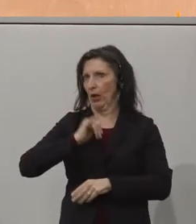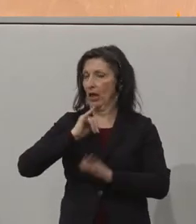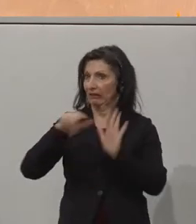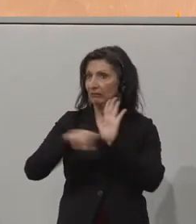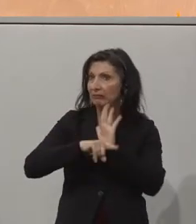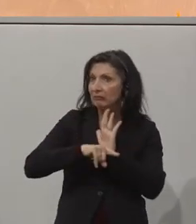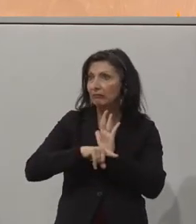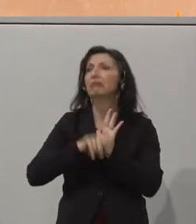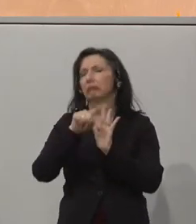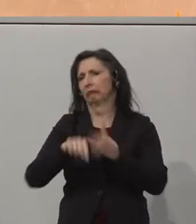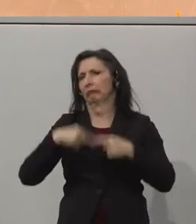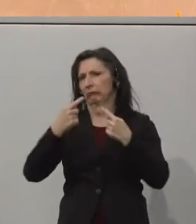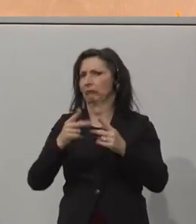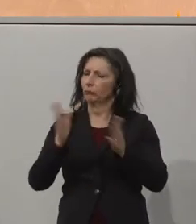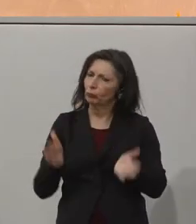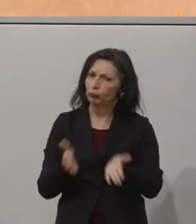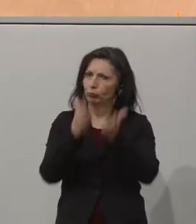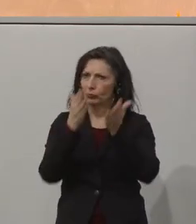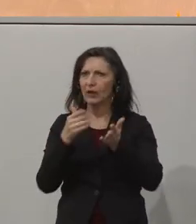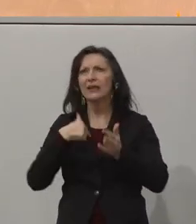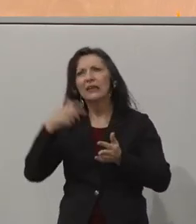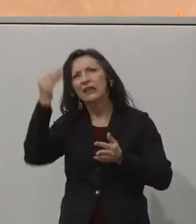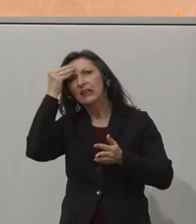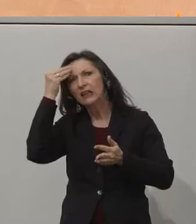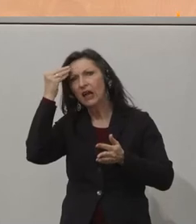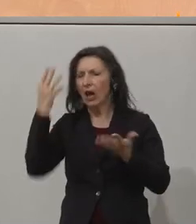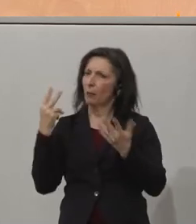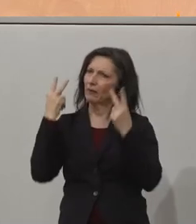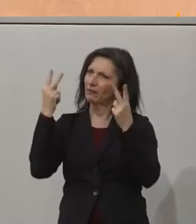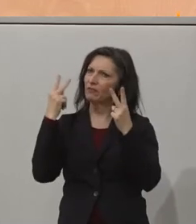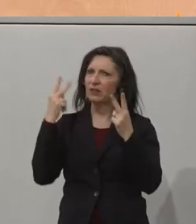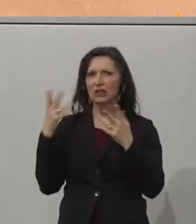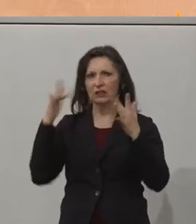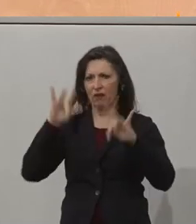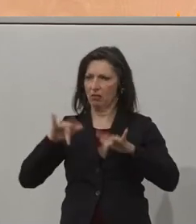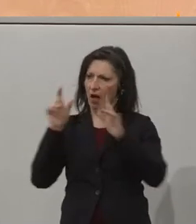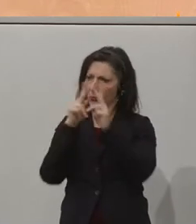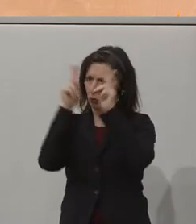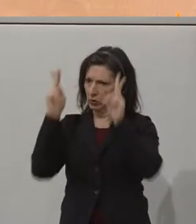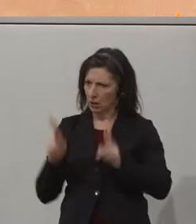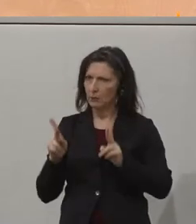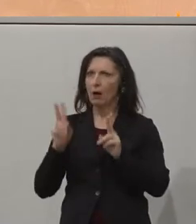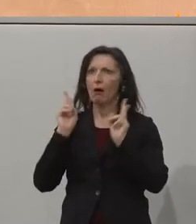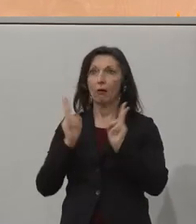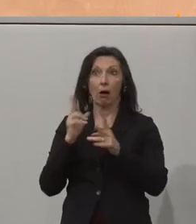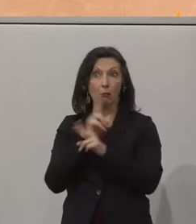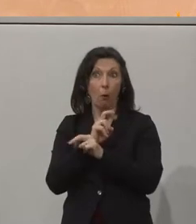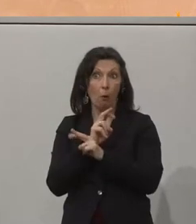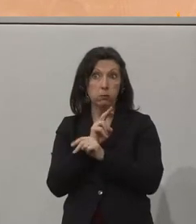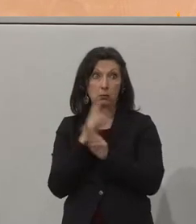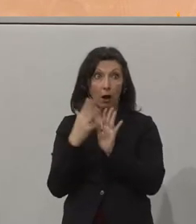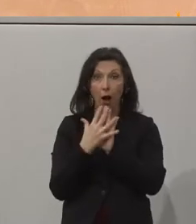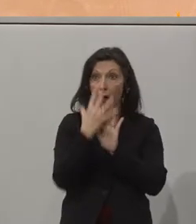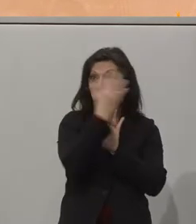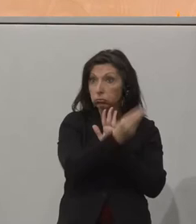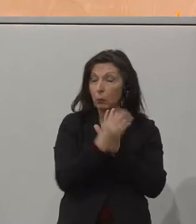Frameworks, also Rahmenbedingungen schafft, die dann auch auf Gesamtösterreich anpassbar sind, wäre das etwas, womit wir genau in